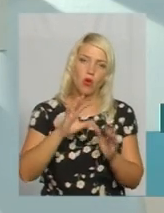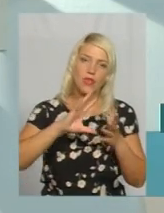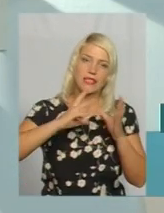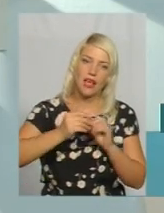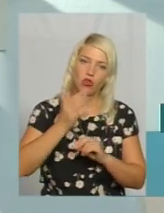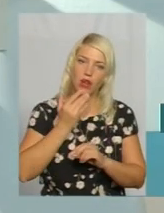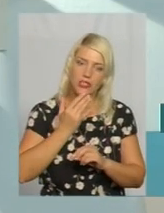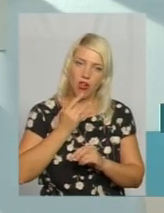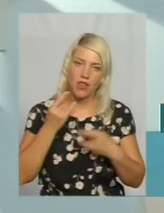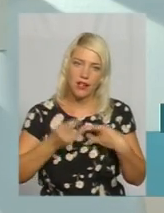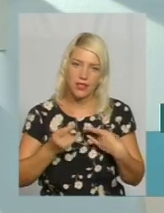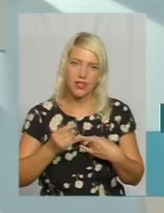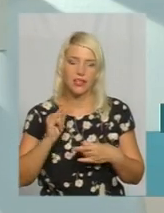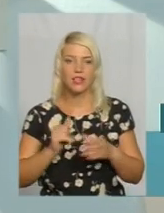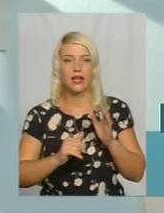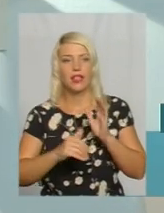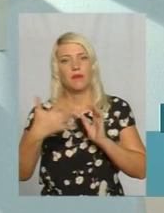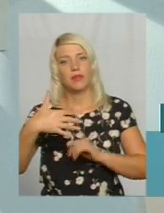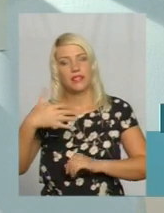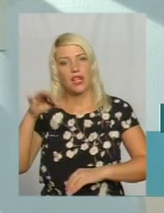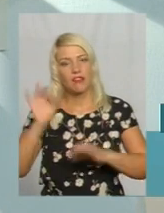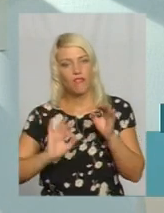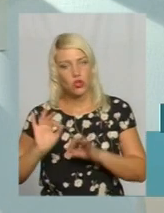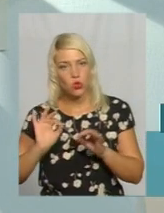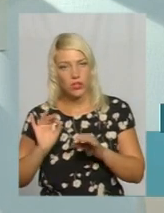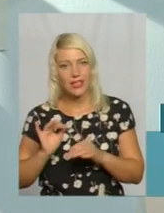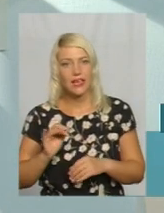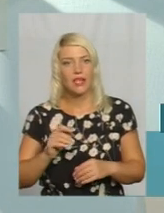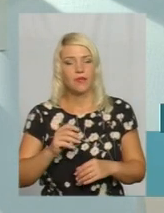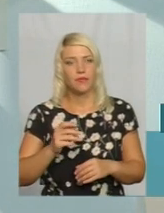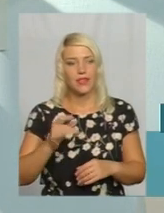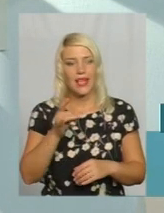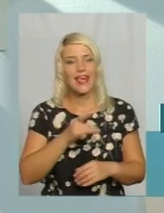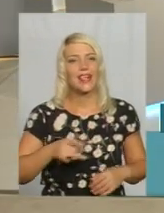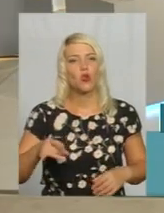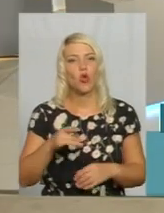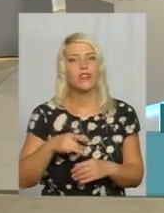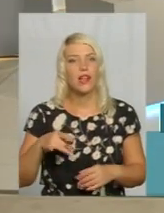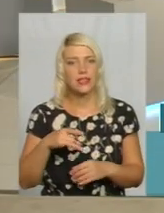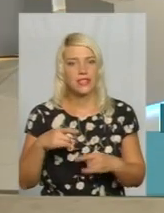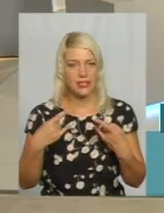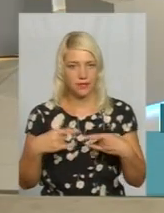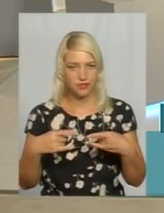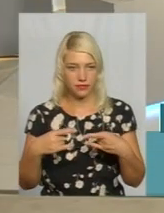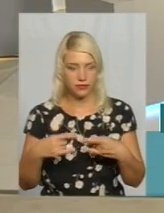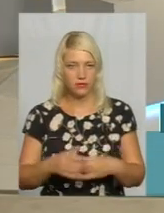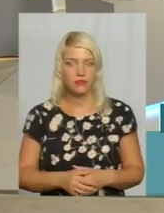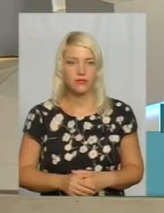близько 50%, якщо ми говоримо про канали регіонального мовлення.